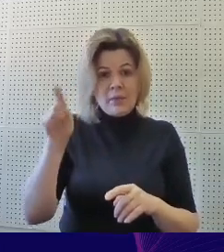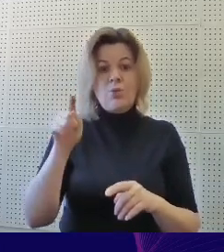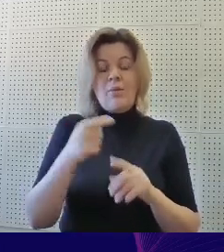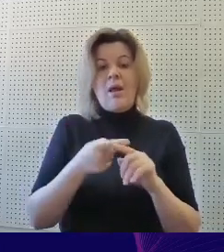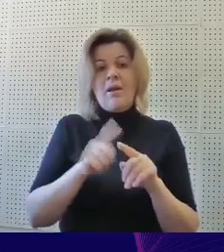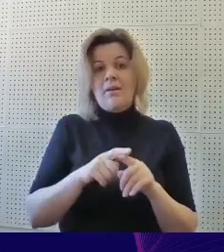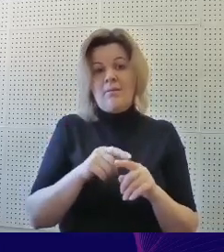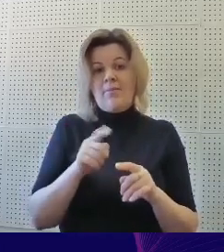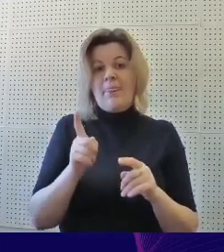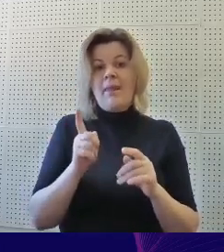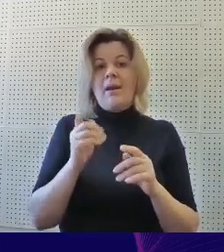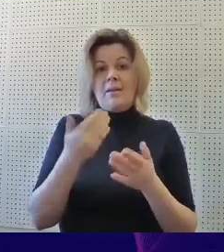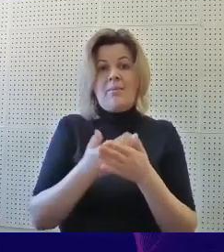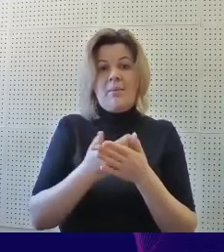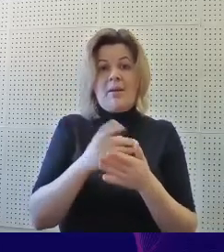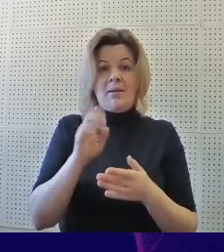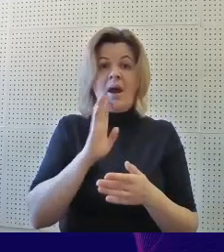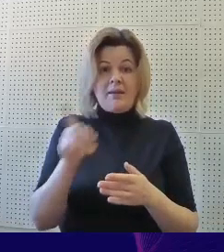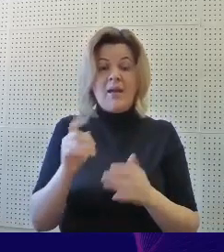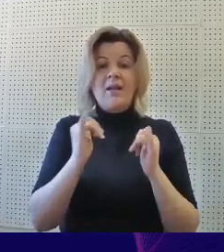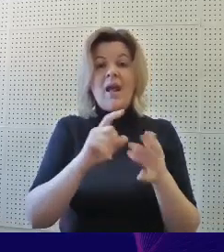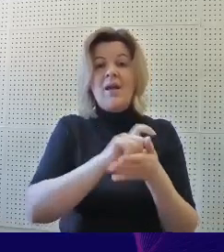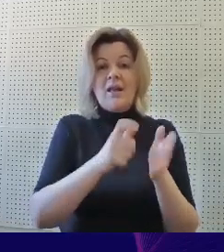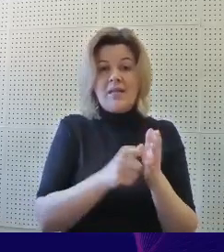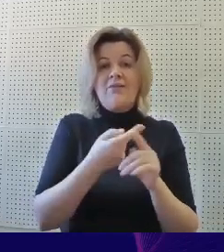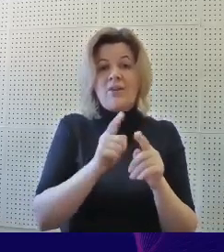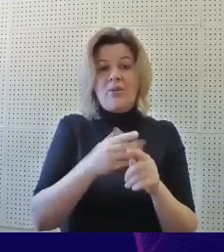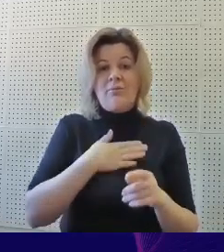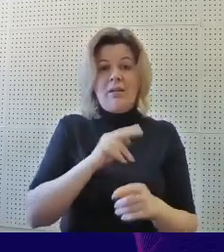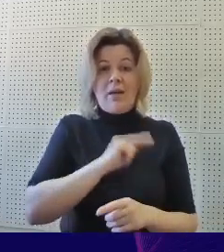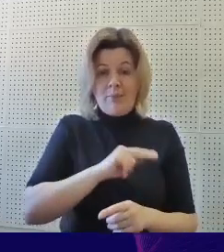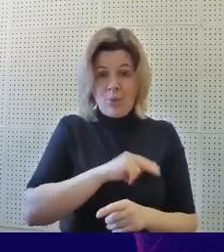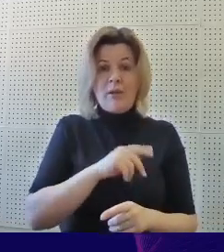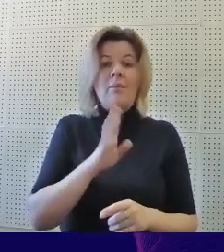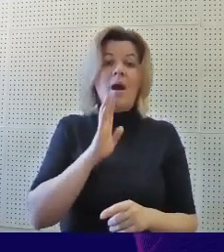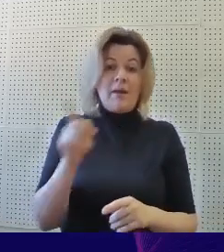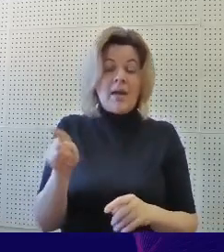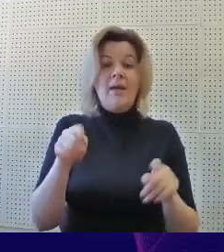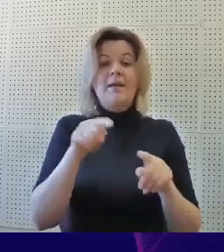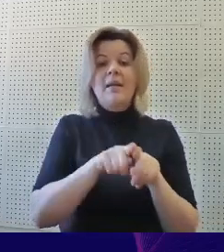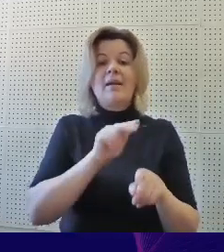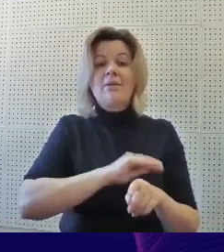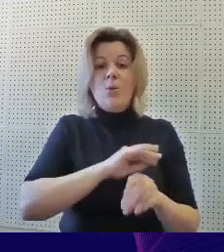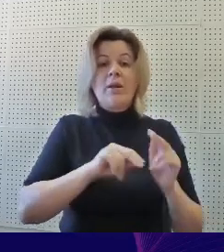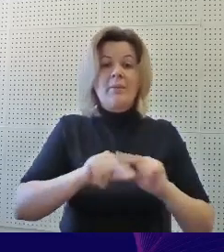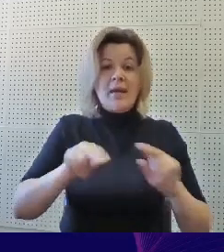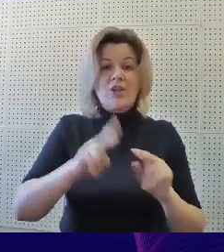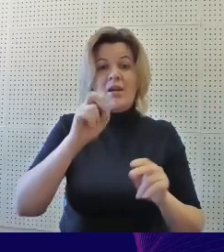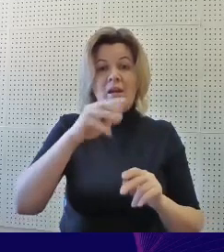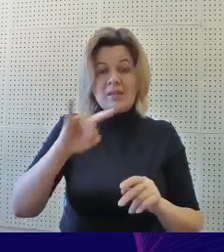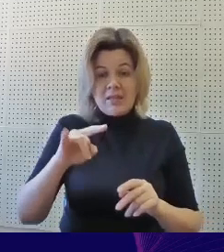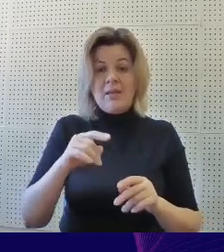например, для тех классов, в которых мы работаем, она такие психологопедагогические карты,